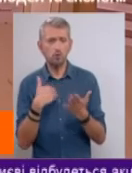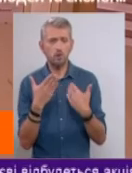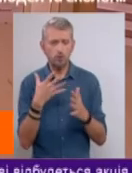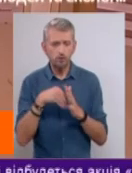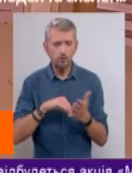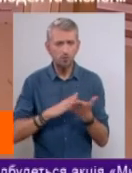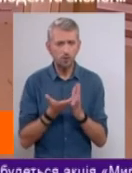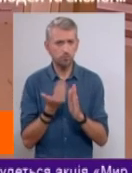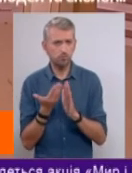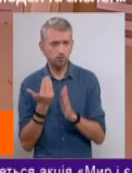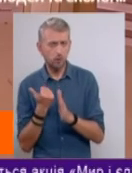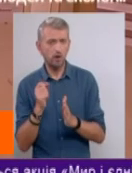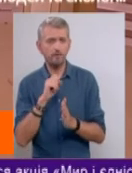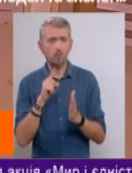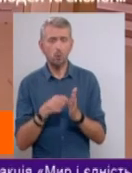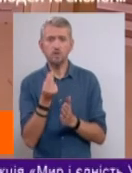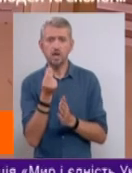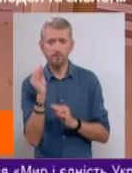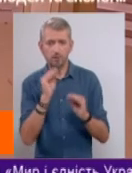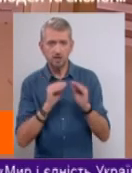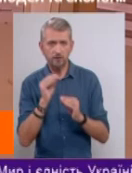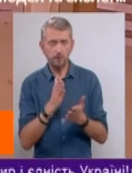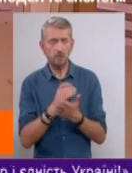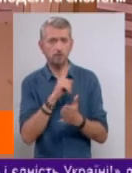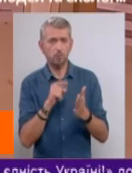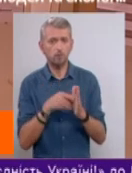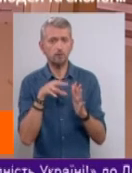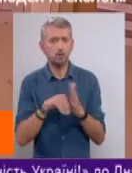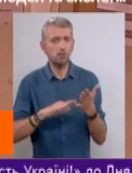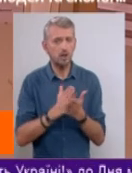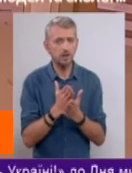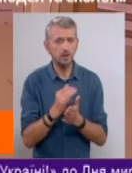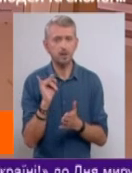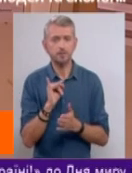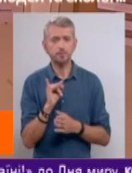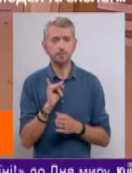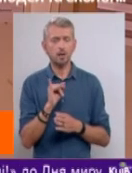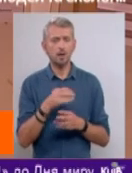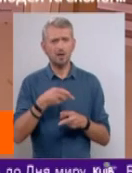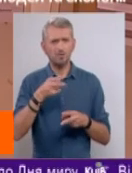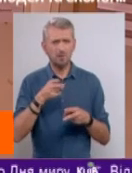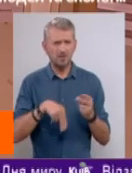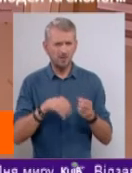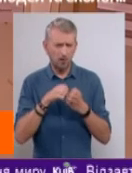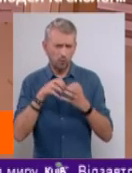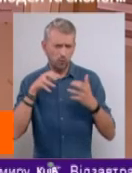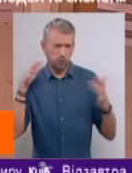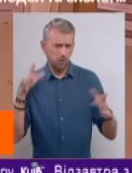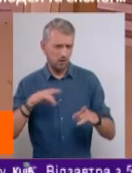політики. Вопрос тарифообразування є вопросом внутренній політики. Ну і перестати накручувати істерику.